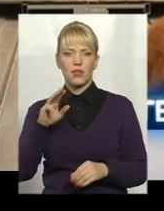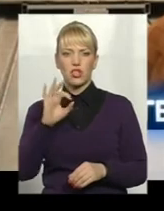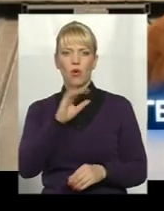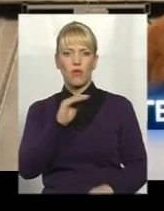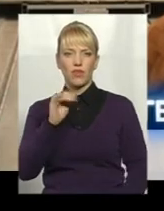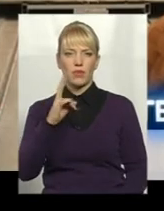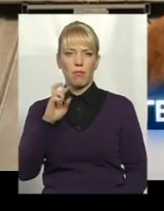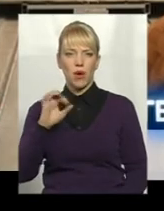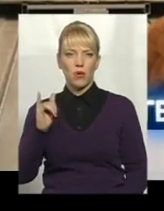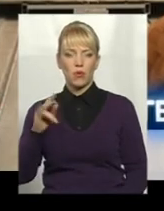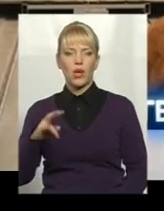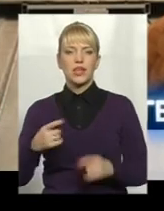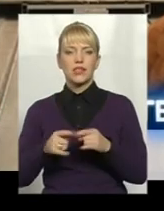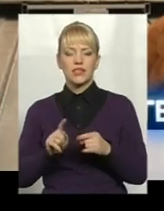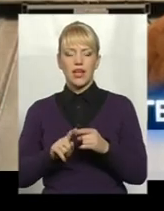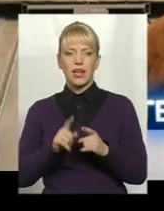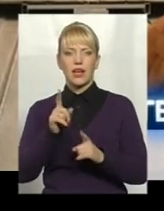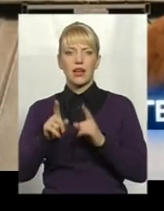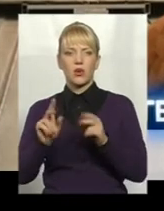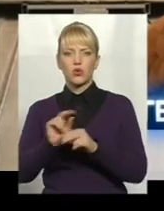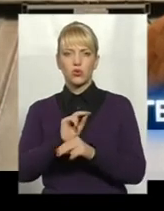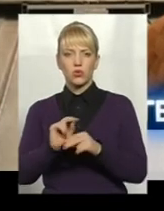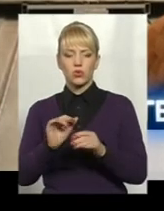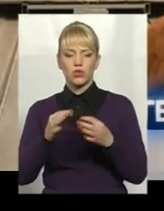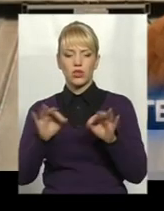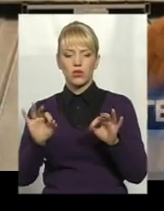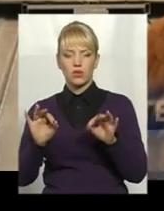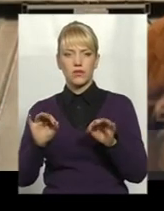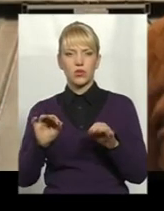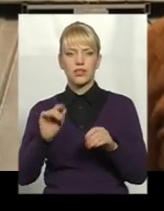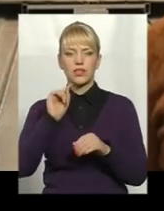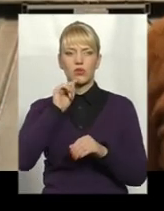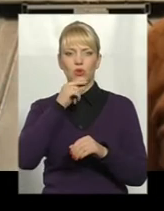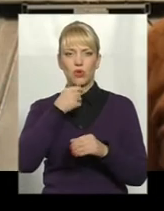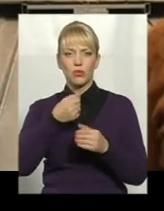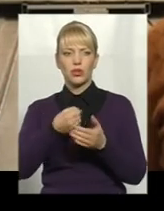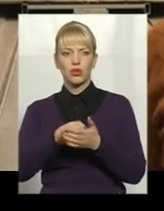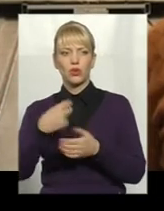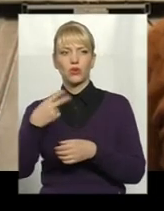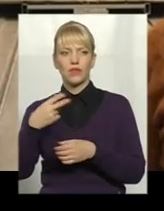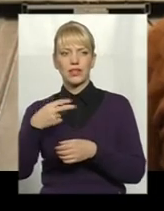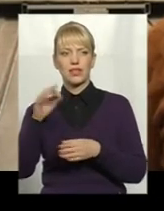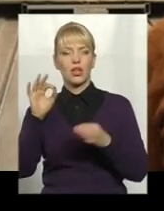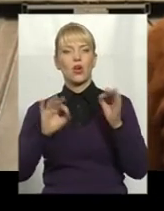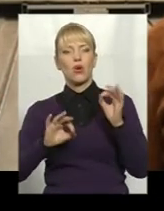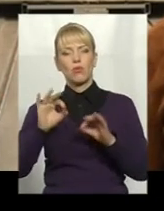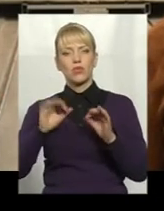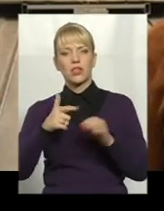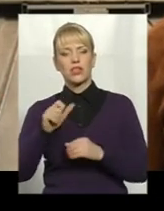реконструкція дозволить зекономити до 20% газу.